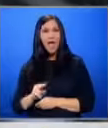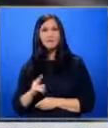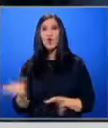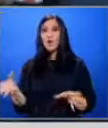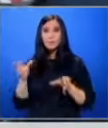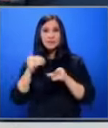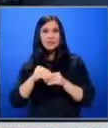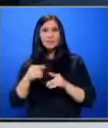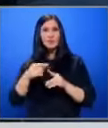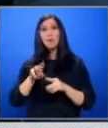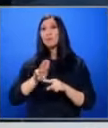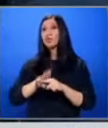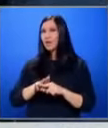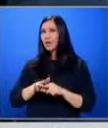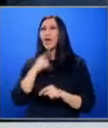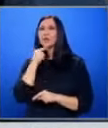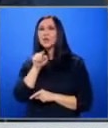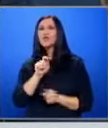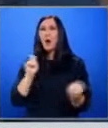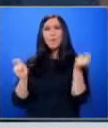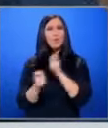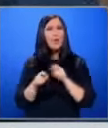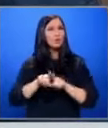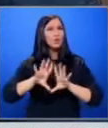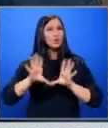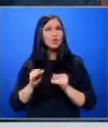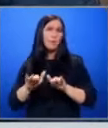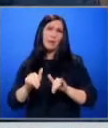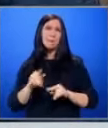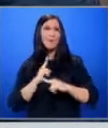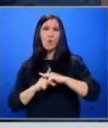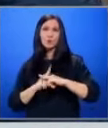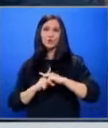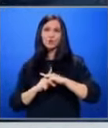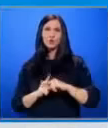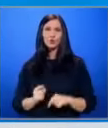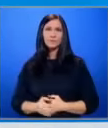присъединяването към Шенген И за това промяната като цяло се приема положително